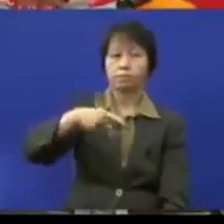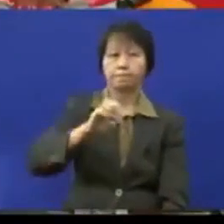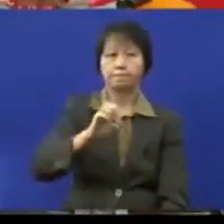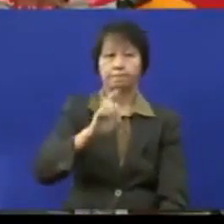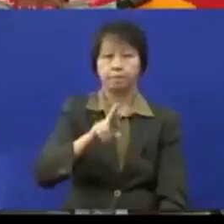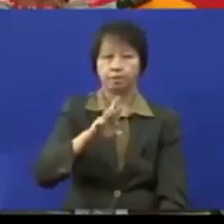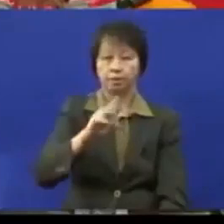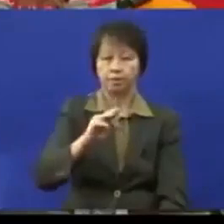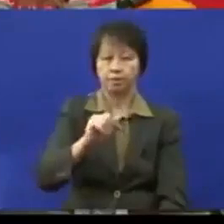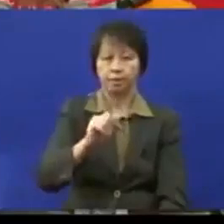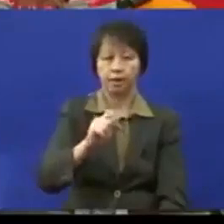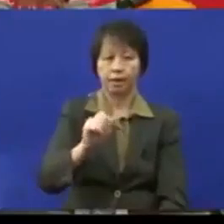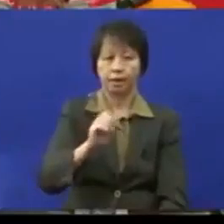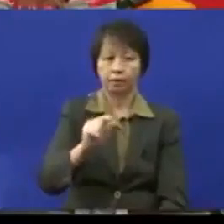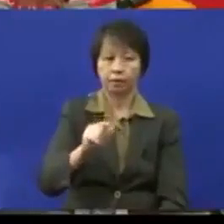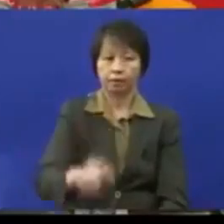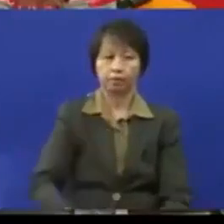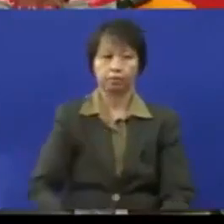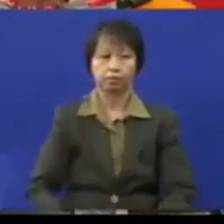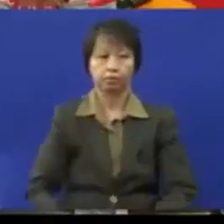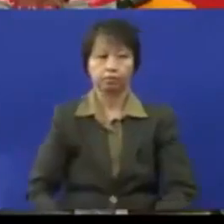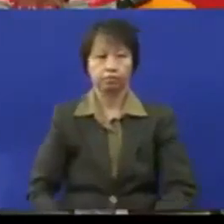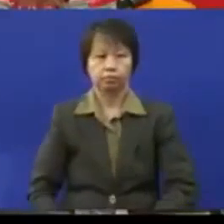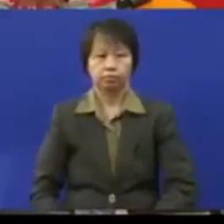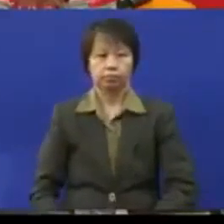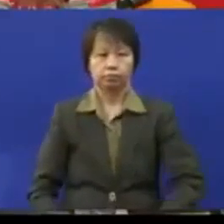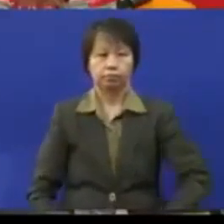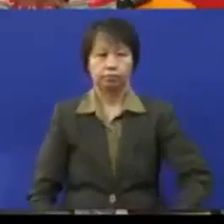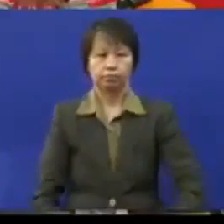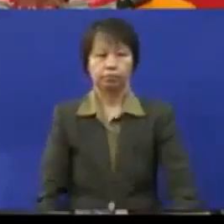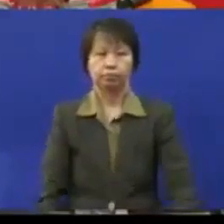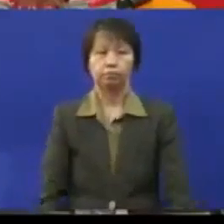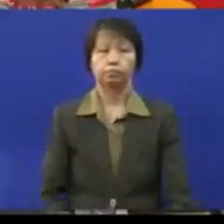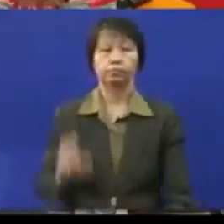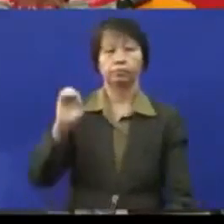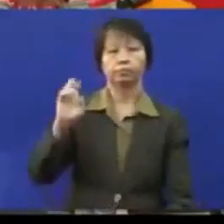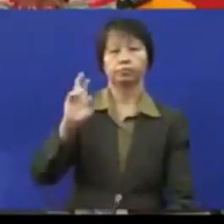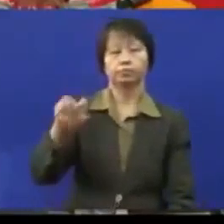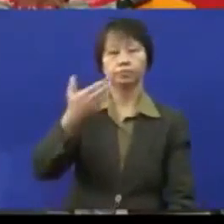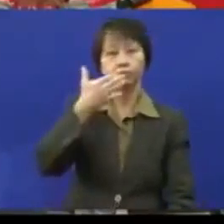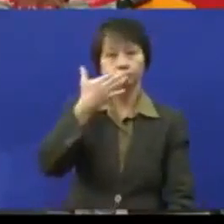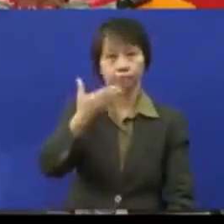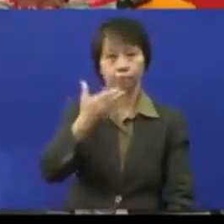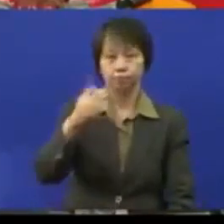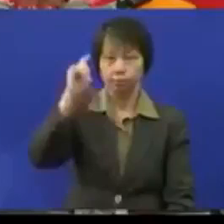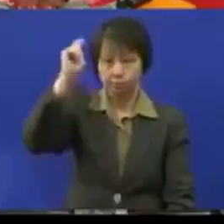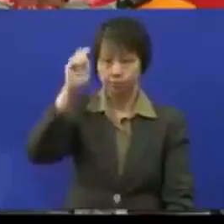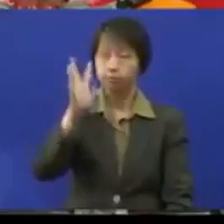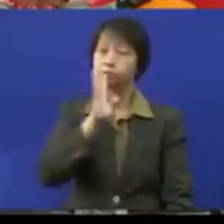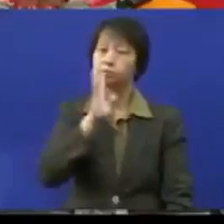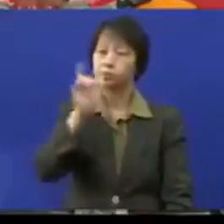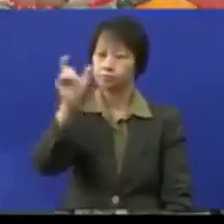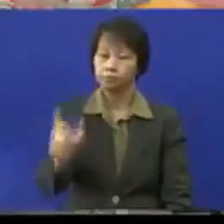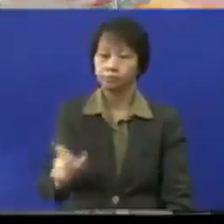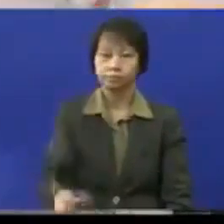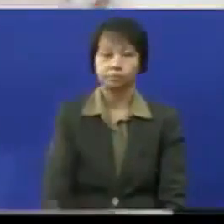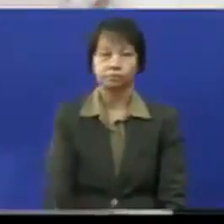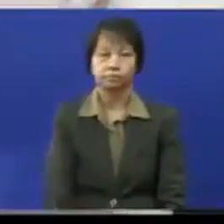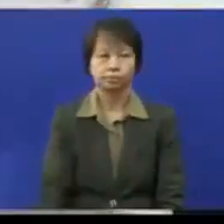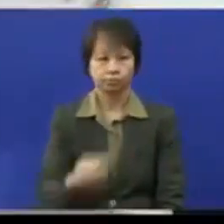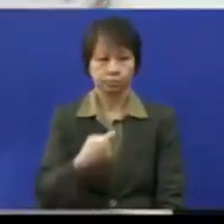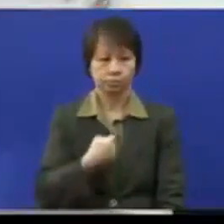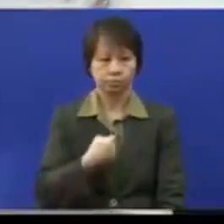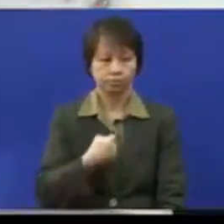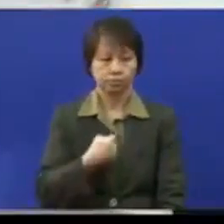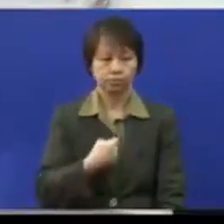saya minit terima kasih kasih speaker saya lalukan usul yang